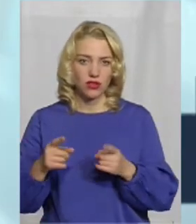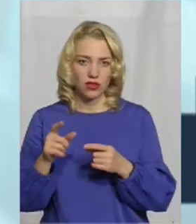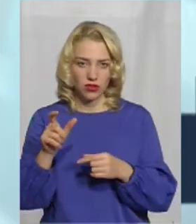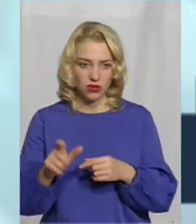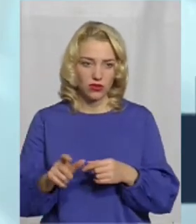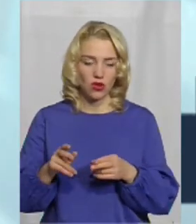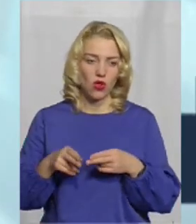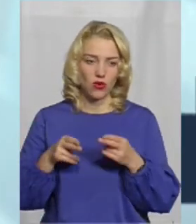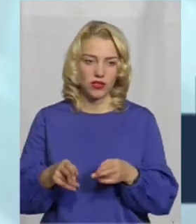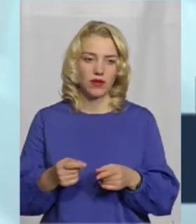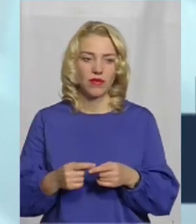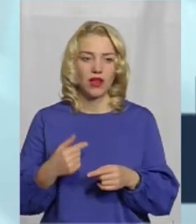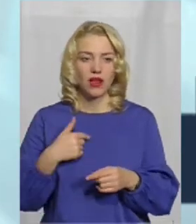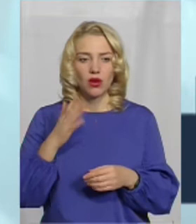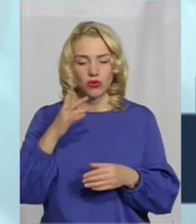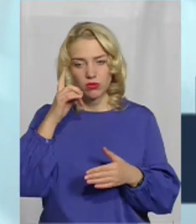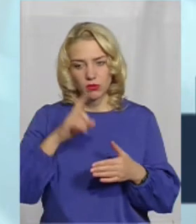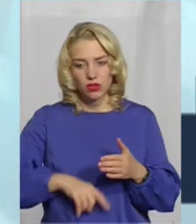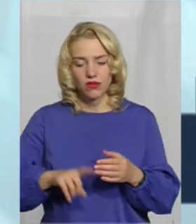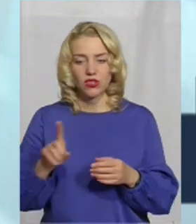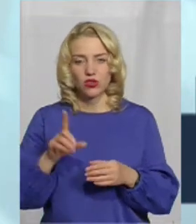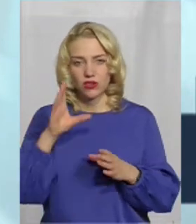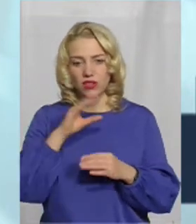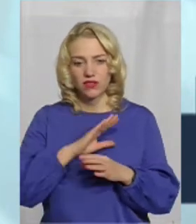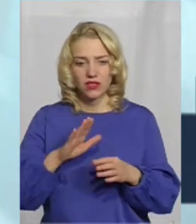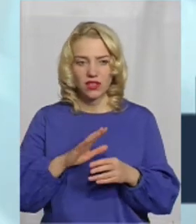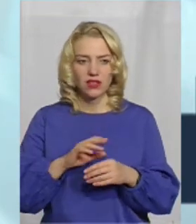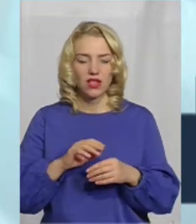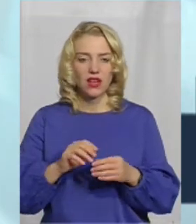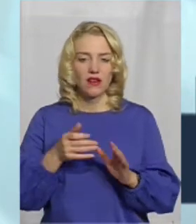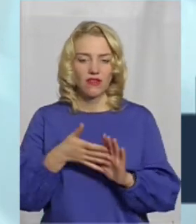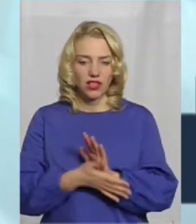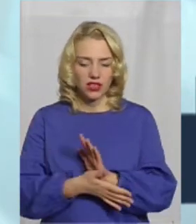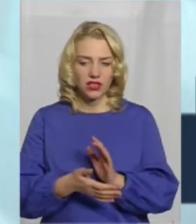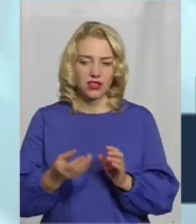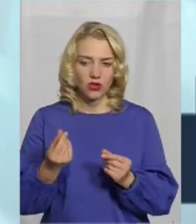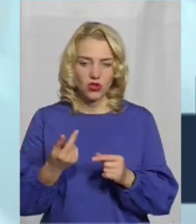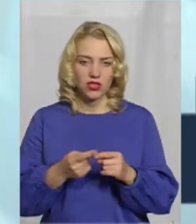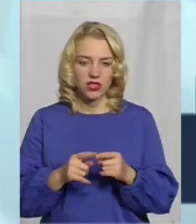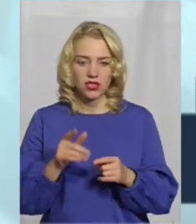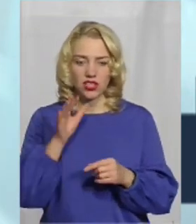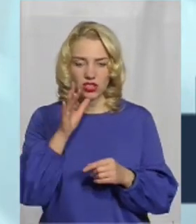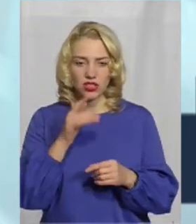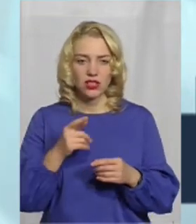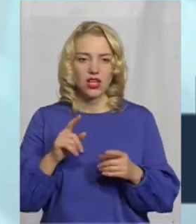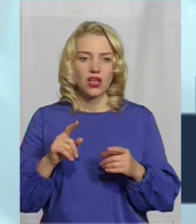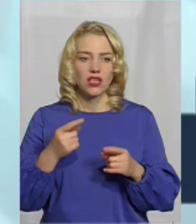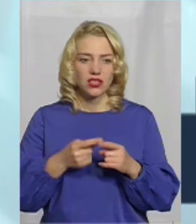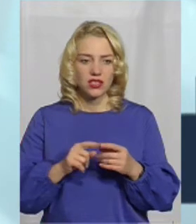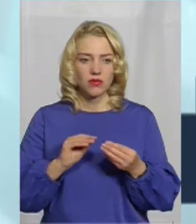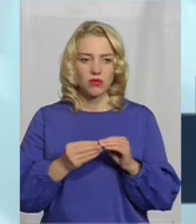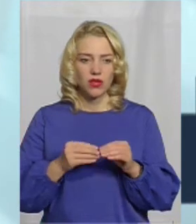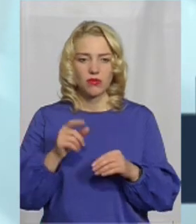знайдуть, і він не встигне витратити кошти за цей час. Але насправді це велика проблема, тому що в таких випадках люди не